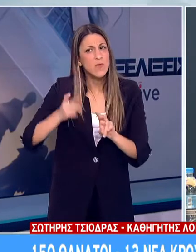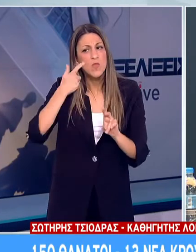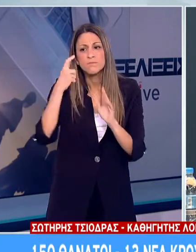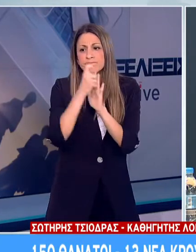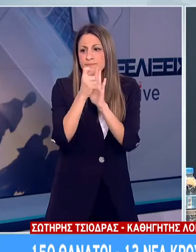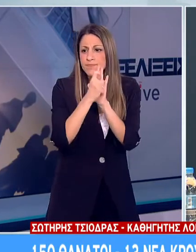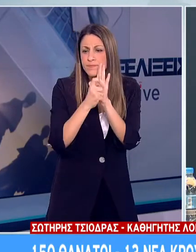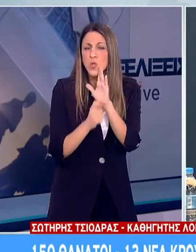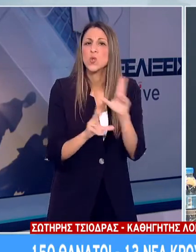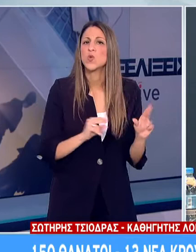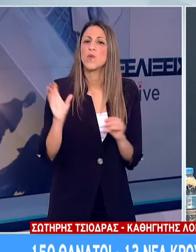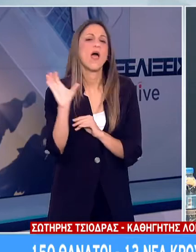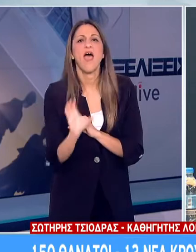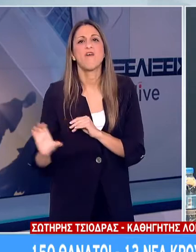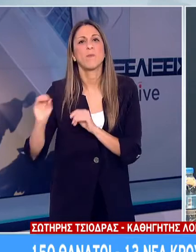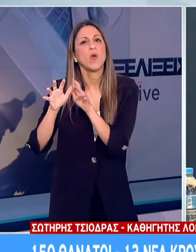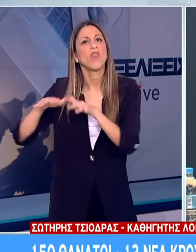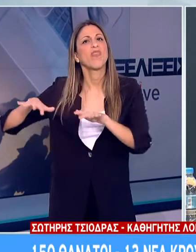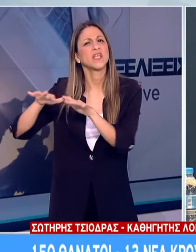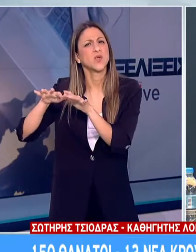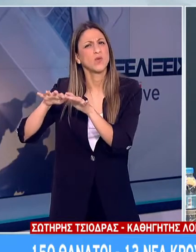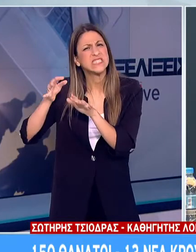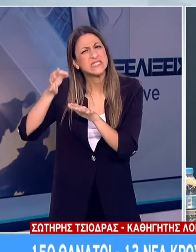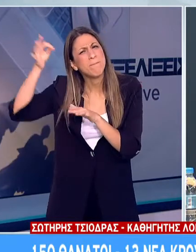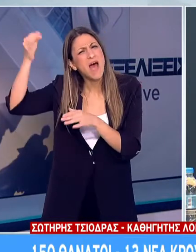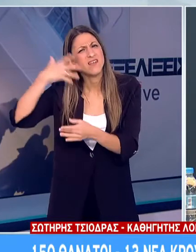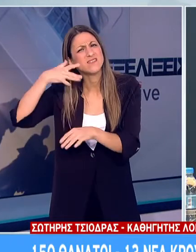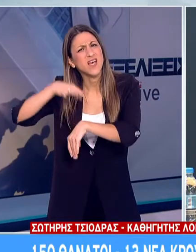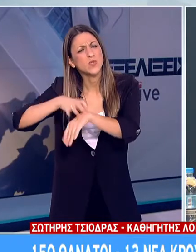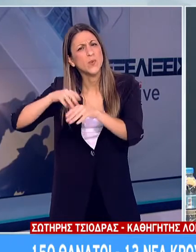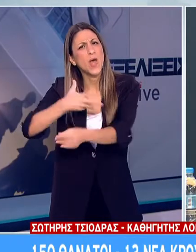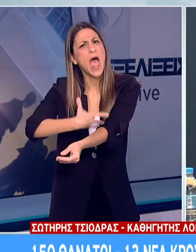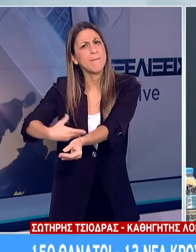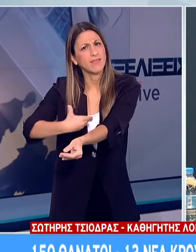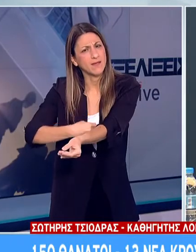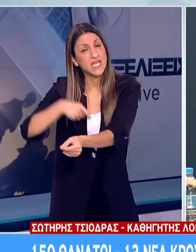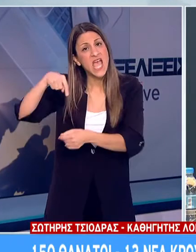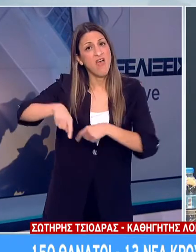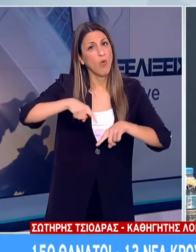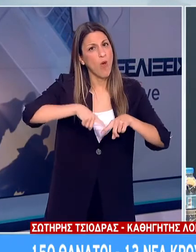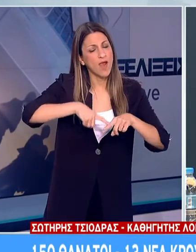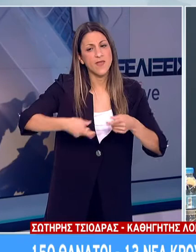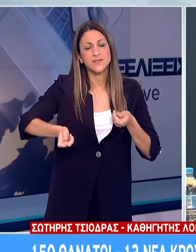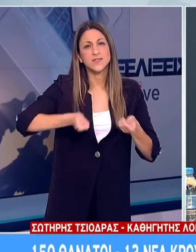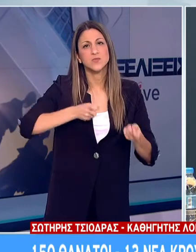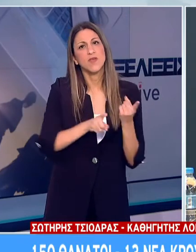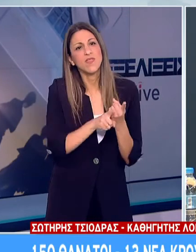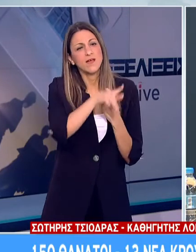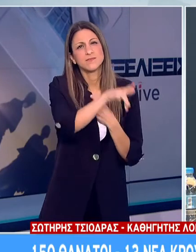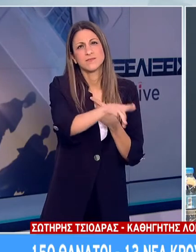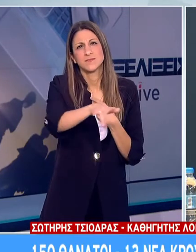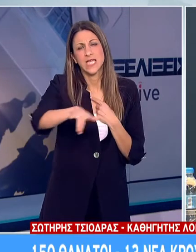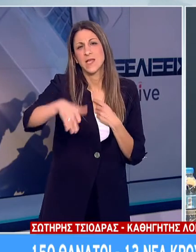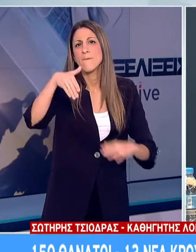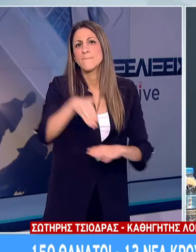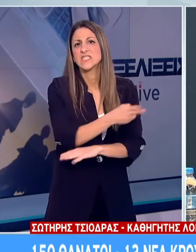οργανωθεί από το Ευρωπαϊκό Δίκτυο Σπανίων Αιματολογικών Νοσημάτων, που στην Ελλάδα συντονίζεται από ειδικά κέντρα εμπειρογνωμοσύνης, στα